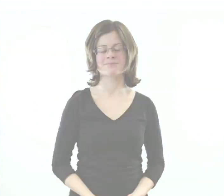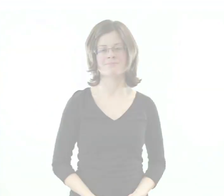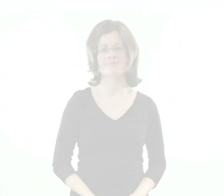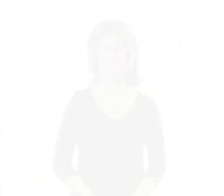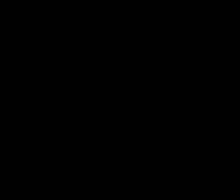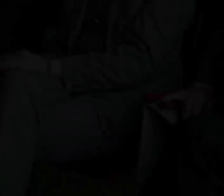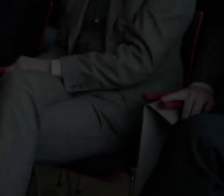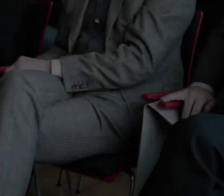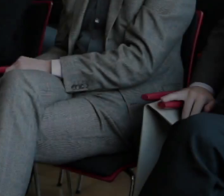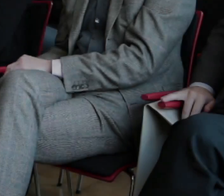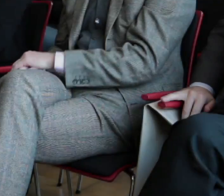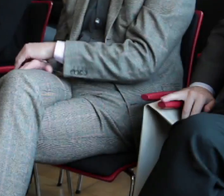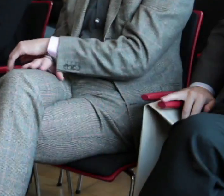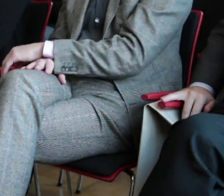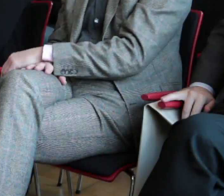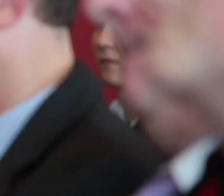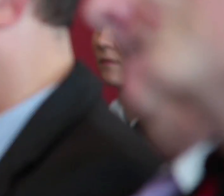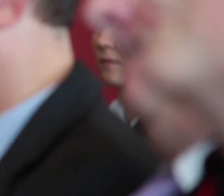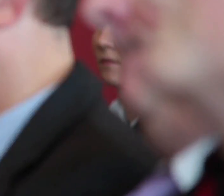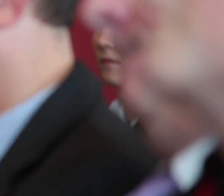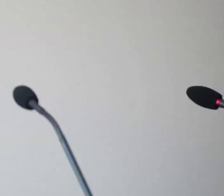Ich